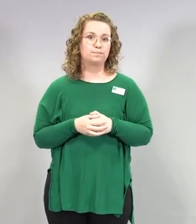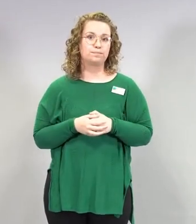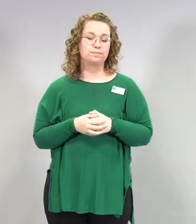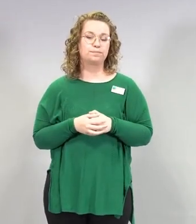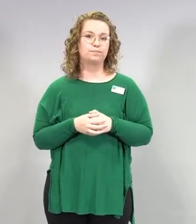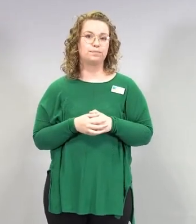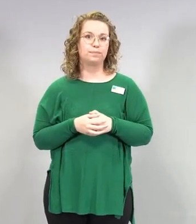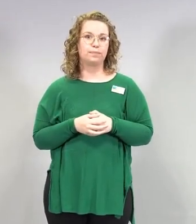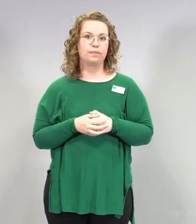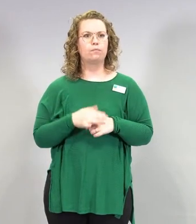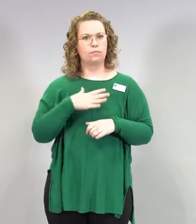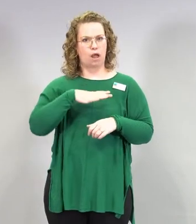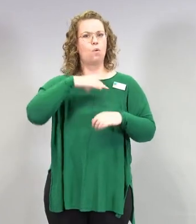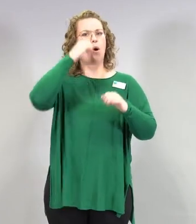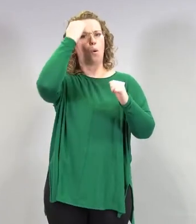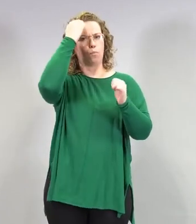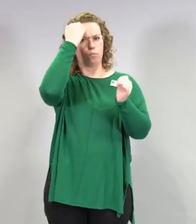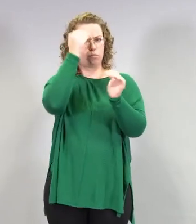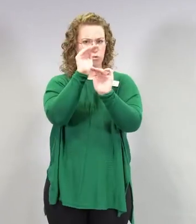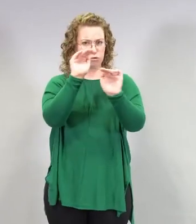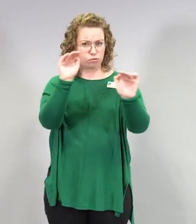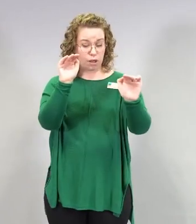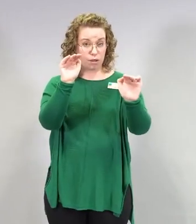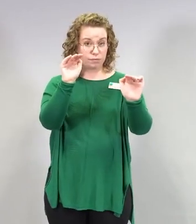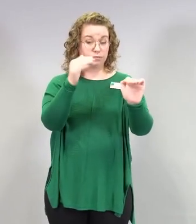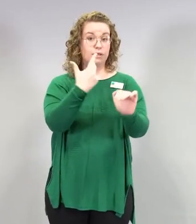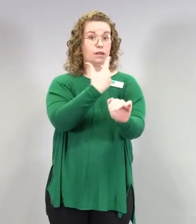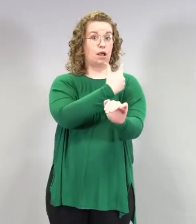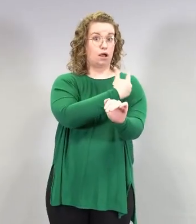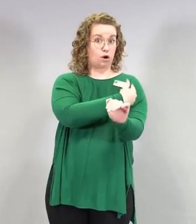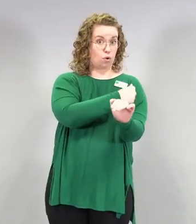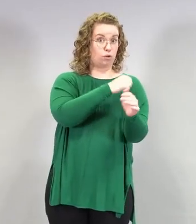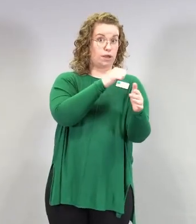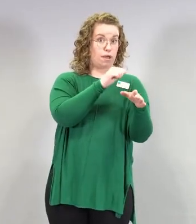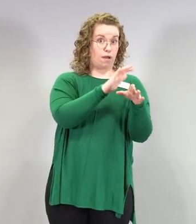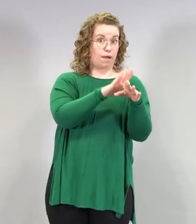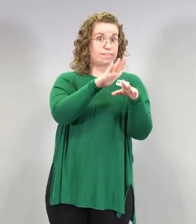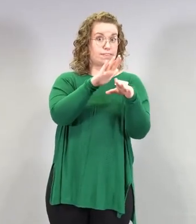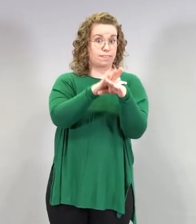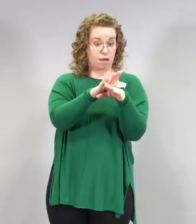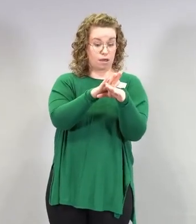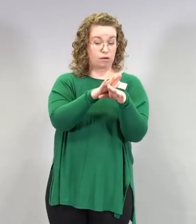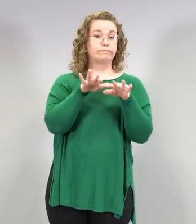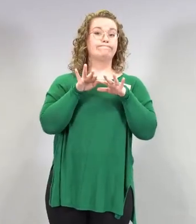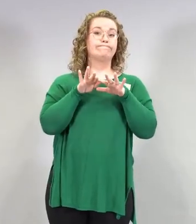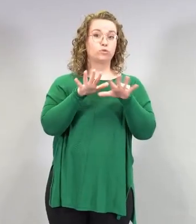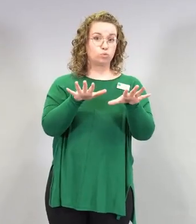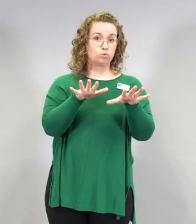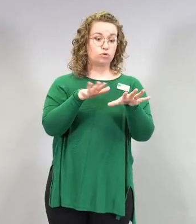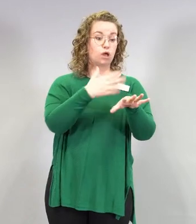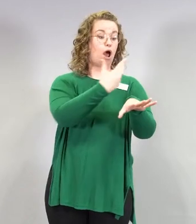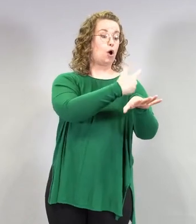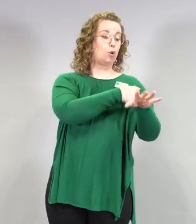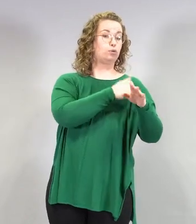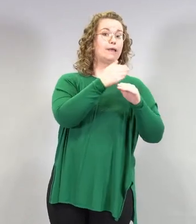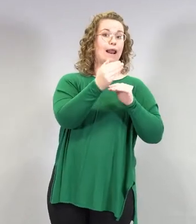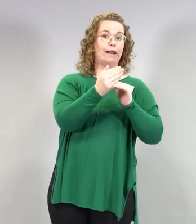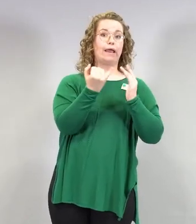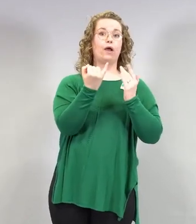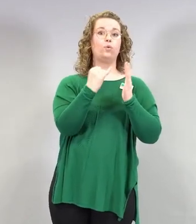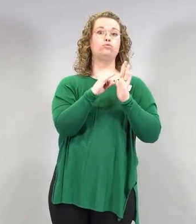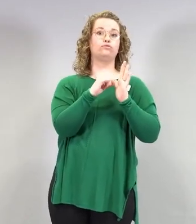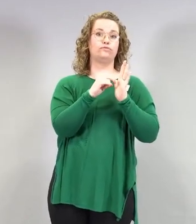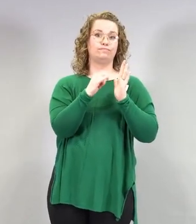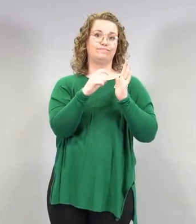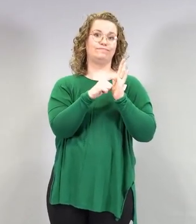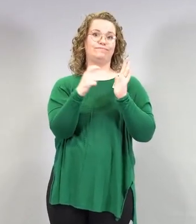muistuttaisin sitä, että valtaosa näistä rokotehaitoista kuitenkin tulee esille noin kuuden viikon kuluttua rokottamisesta. Eli